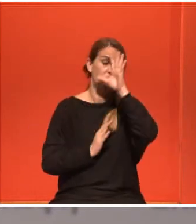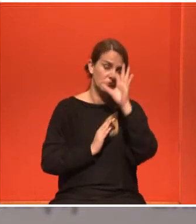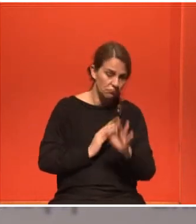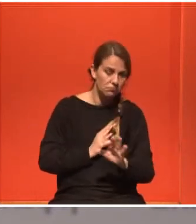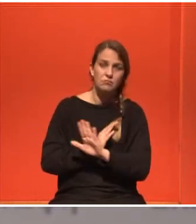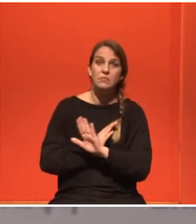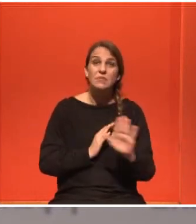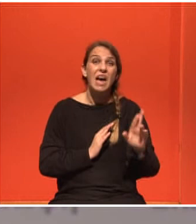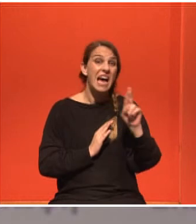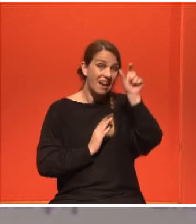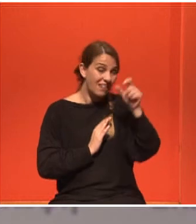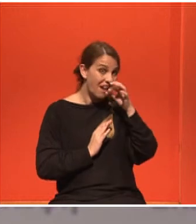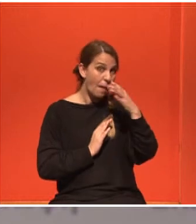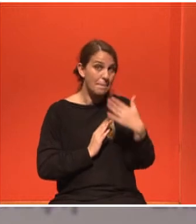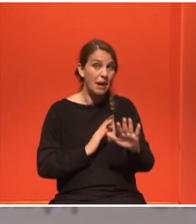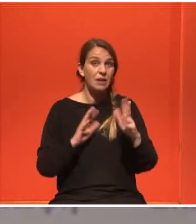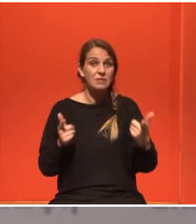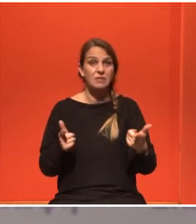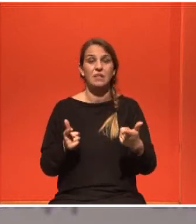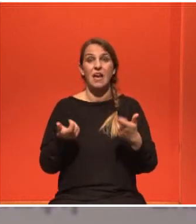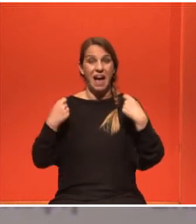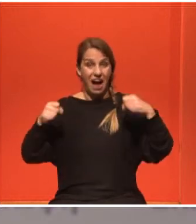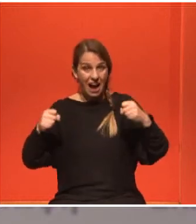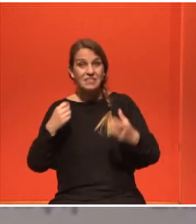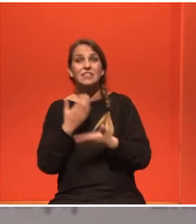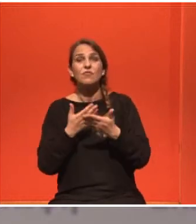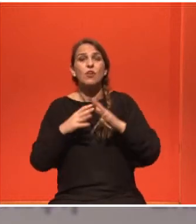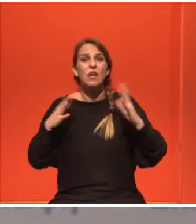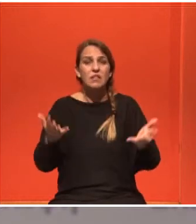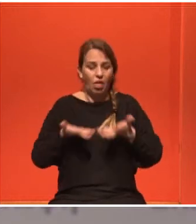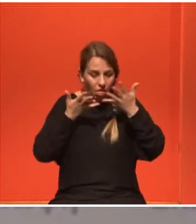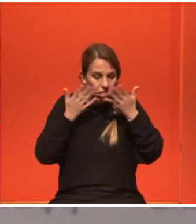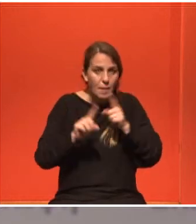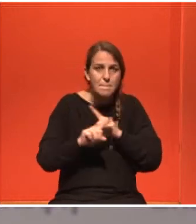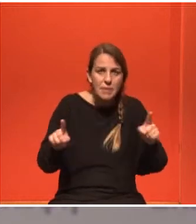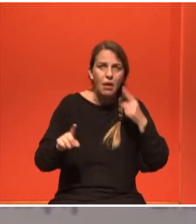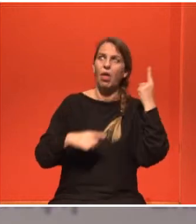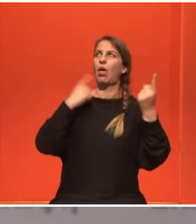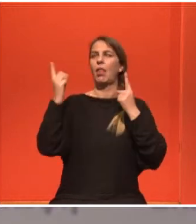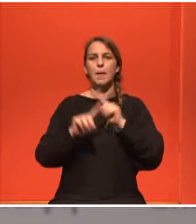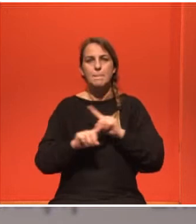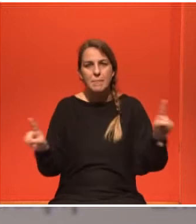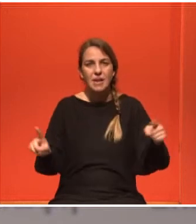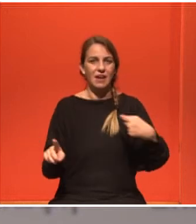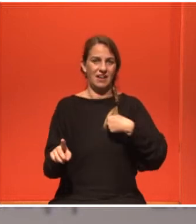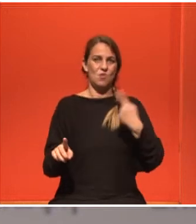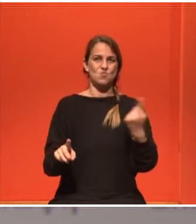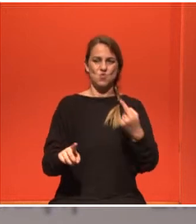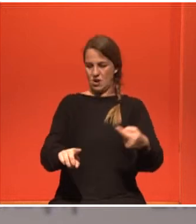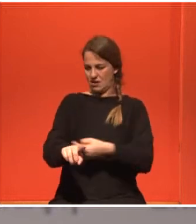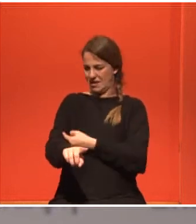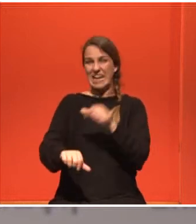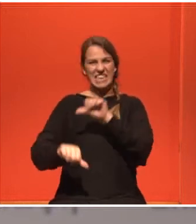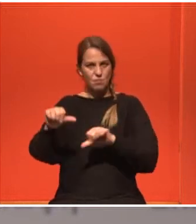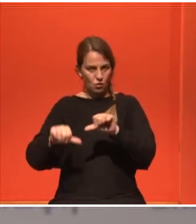Δεν έχεις όπως είπε η Ρεγκίνα ή λίγκους και όλες αυτές τις παραενέργειες που σου λένε οι γιατροί ότι θα έχεις. Εμείς οι αθλητές γενικά δεν